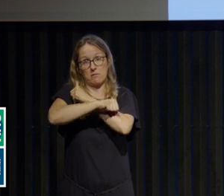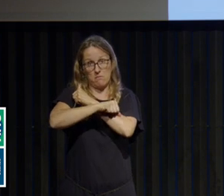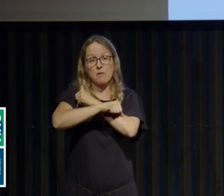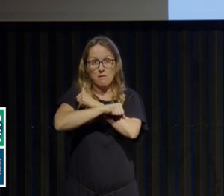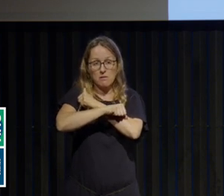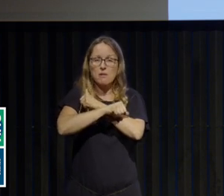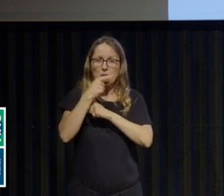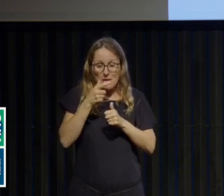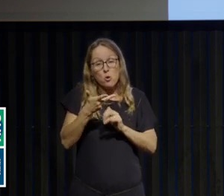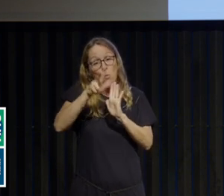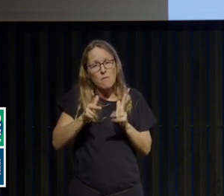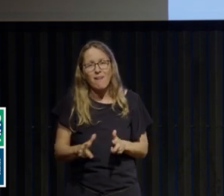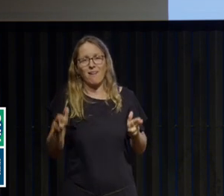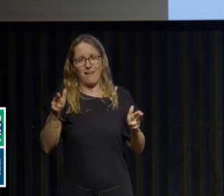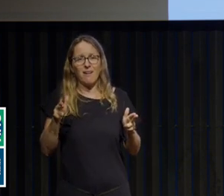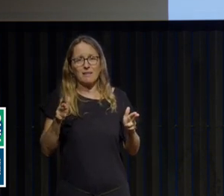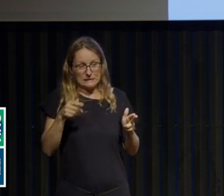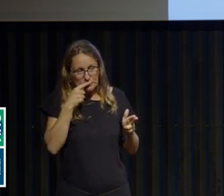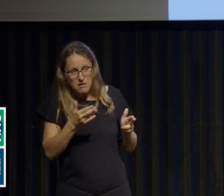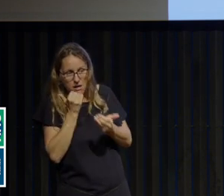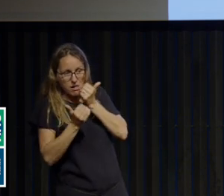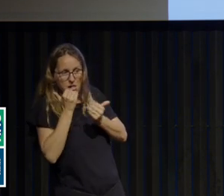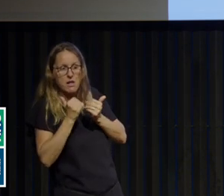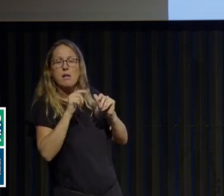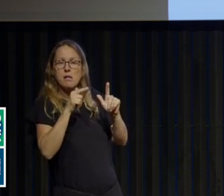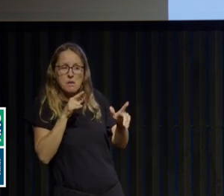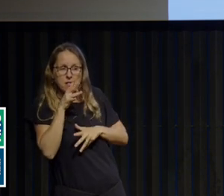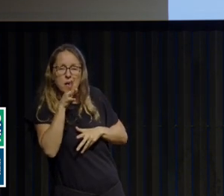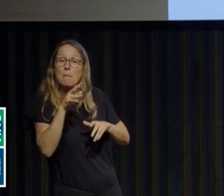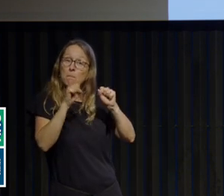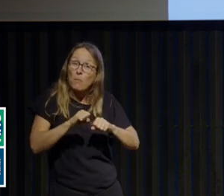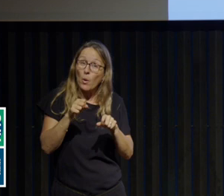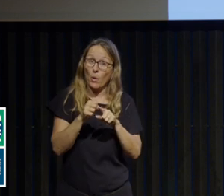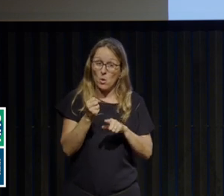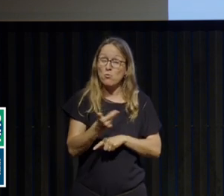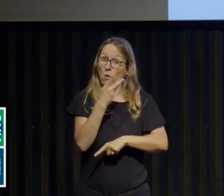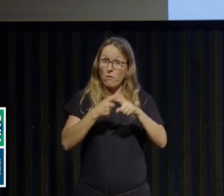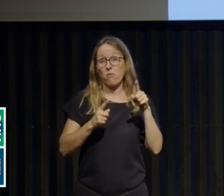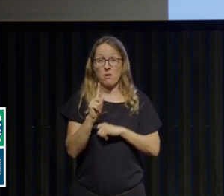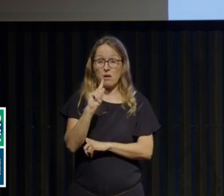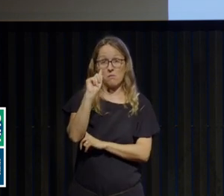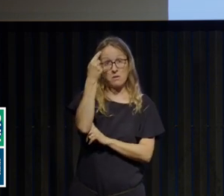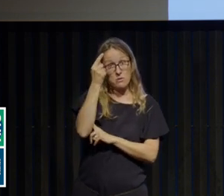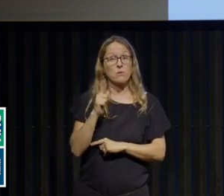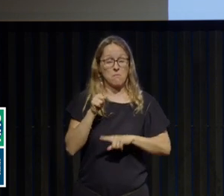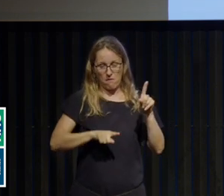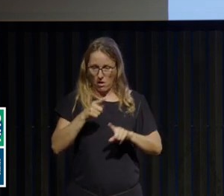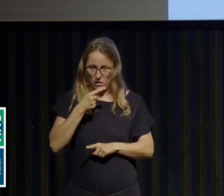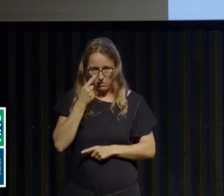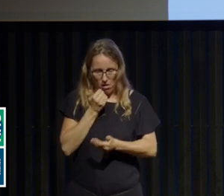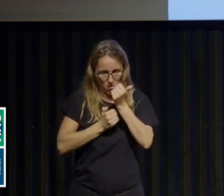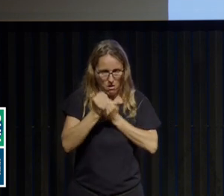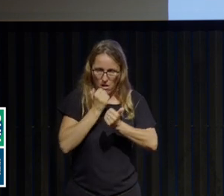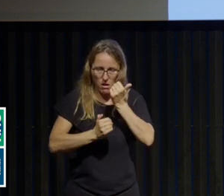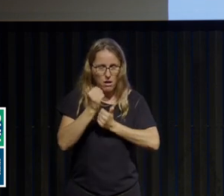mois. Mais il faut savoir que les crises peuvent être ainsi pluriquotidiennes. On peut même parler d'état de mal boulimique. Donc, voilà,